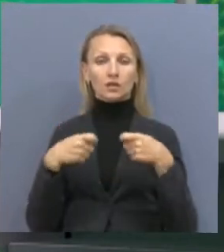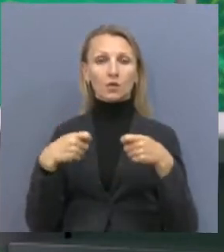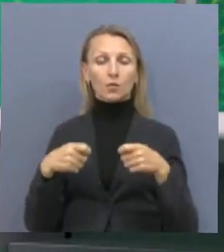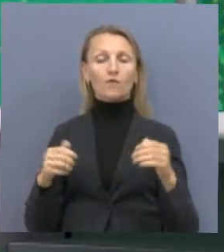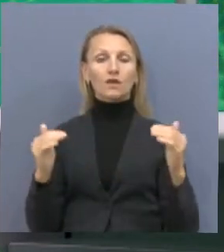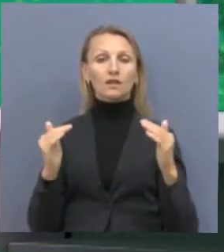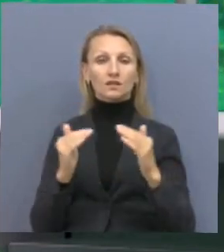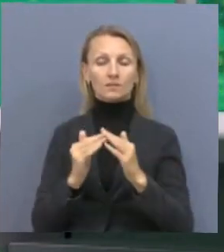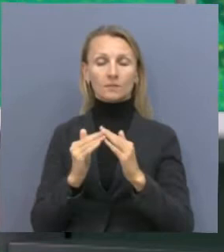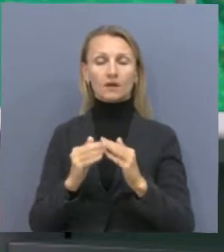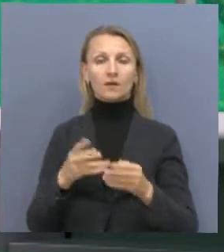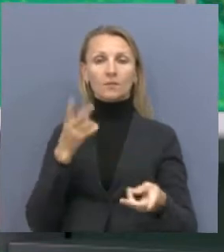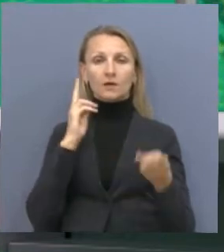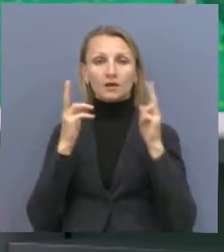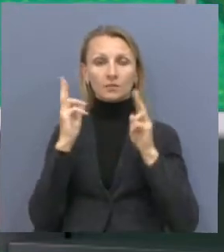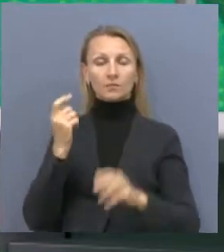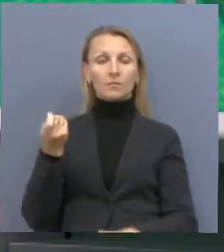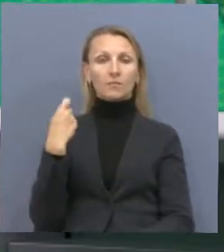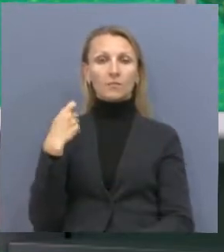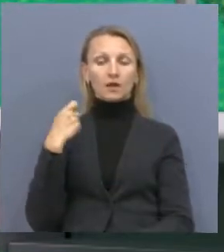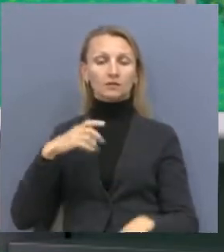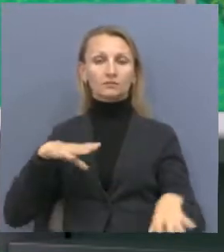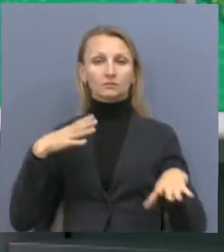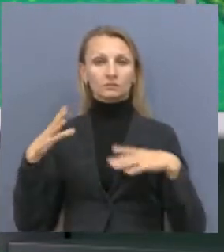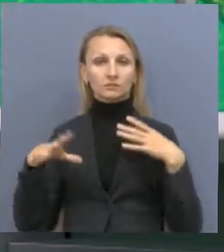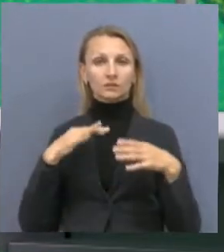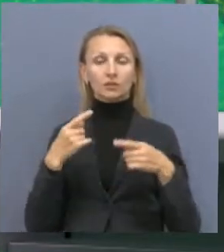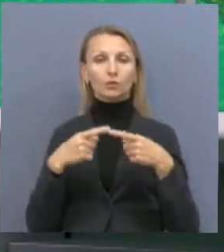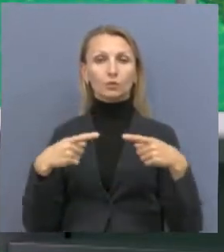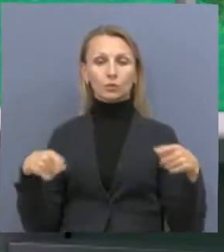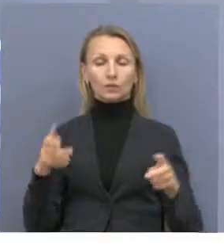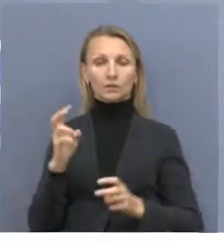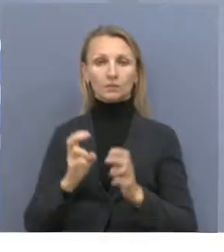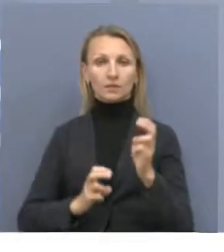парикмахерские салоны, красоты, бани, фитнес-центры и другие предприятия.